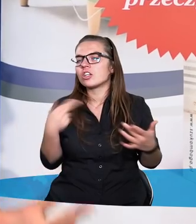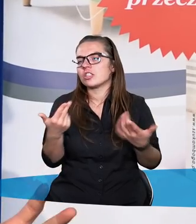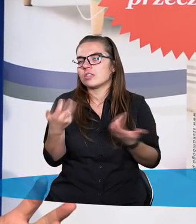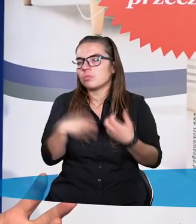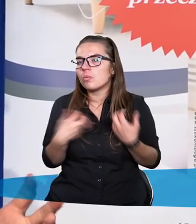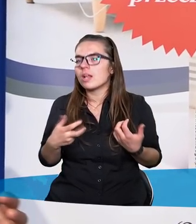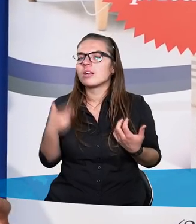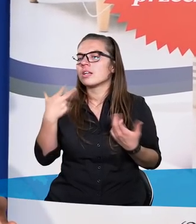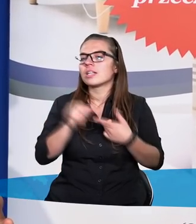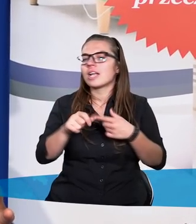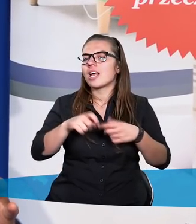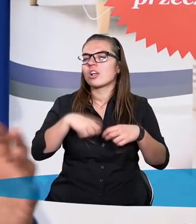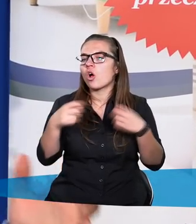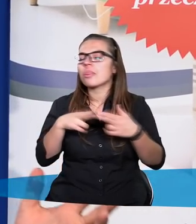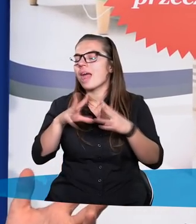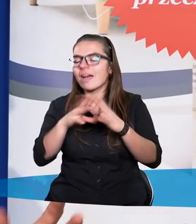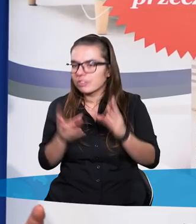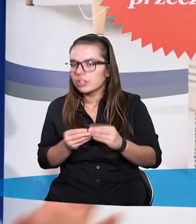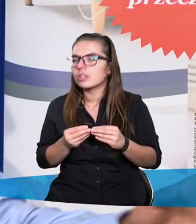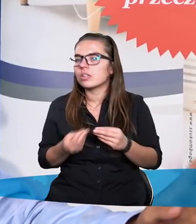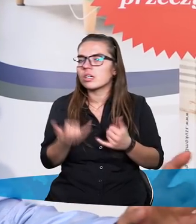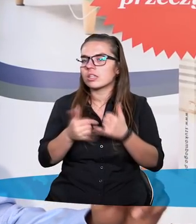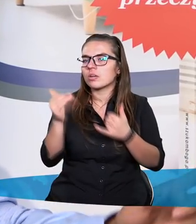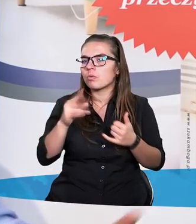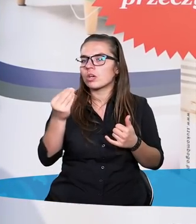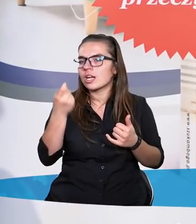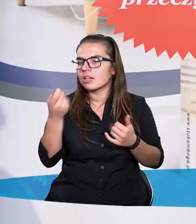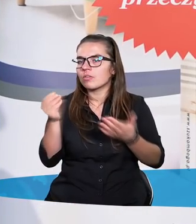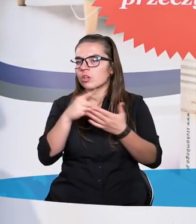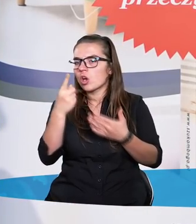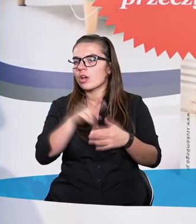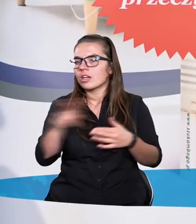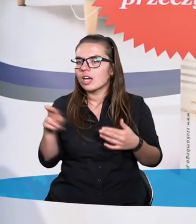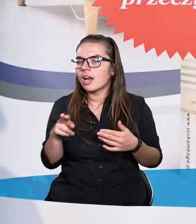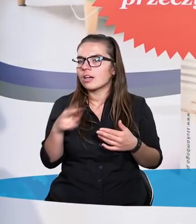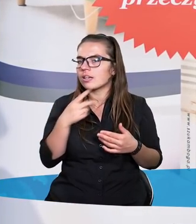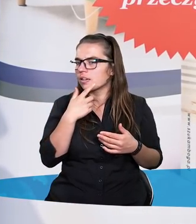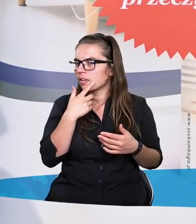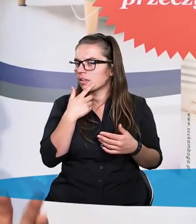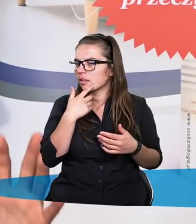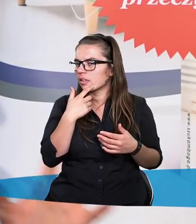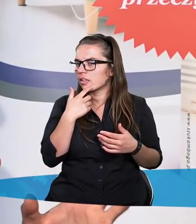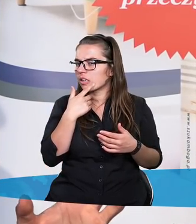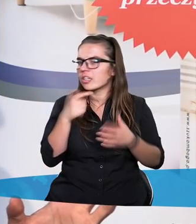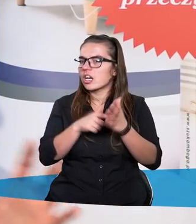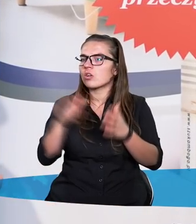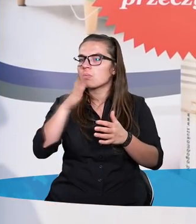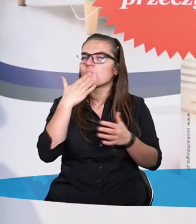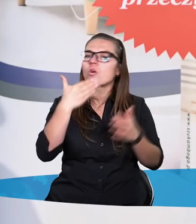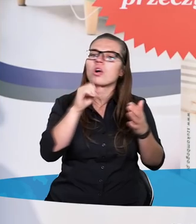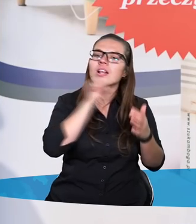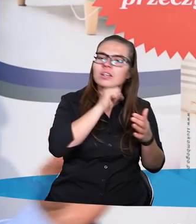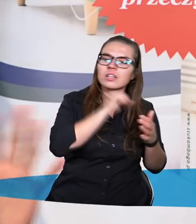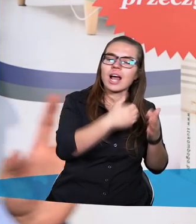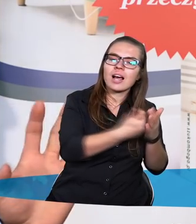no i niestety nie jest rozwiązaniem na wszystko. Jeśli mogę, tak jeszcze tylko dodałbym jedną rzecz. Często ludzie mówią Bóg Starego Testamentu i